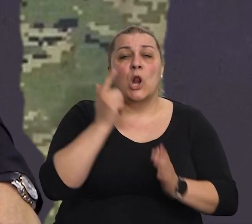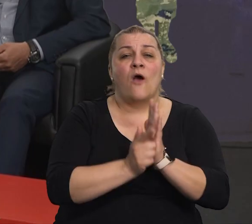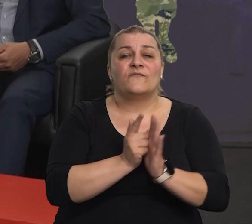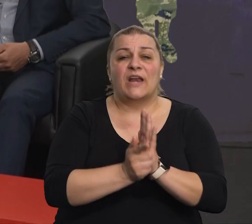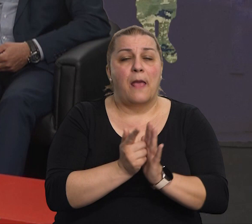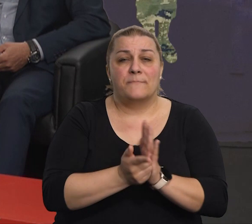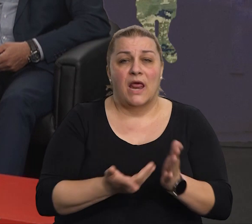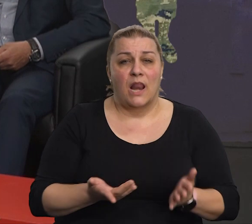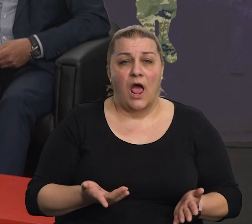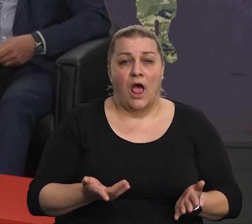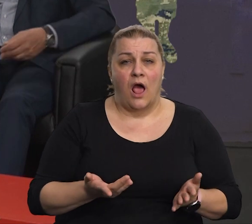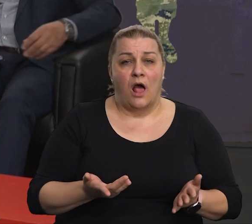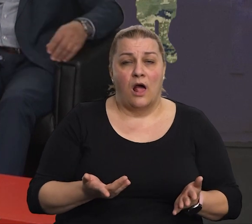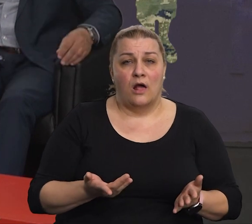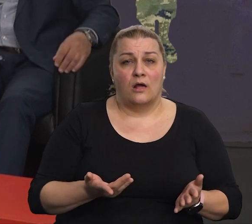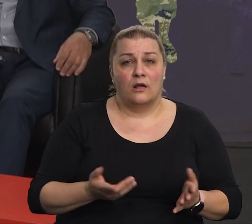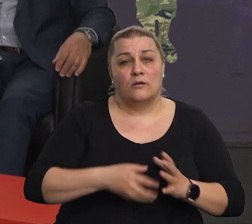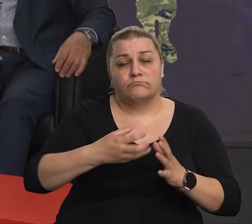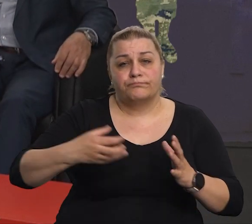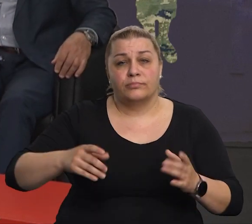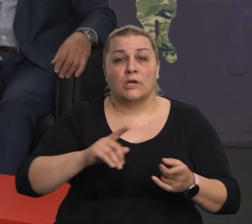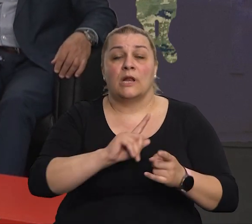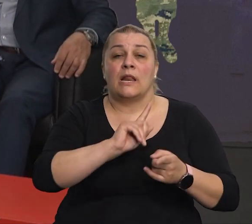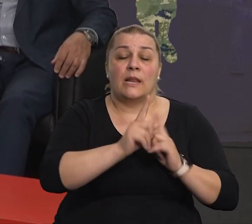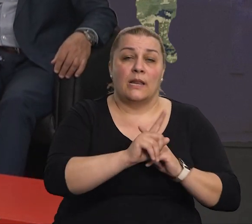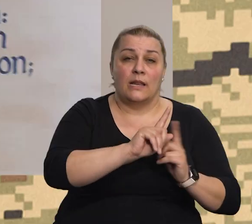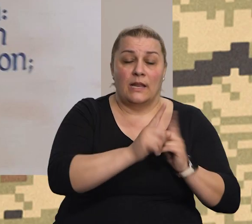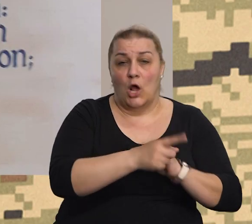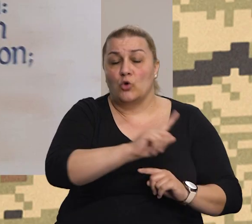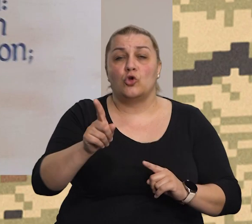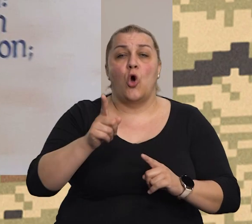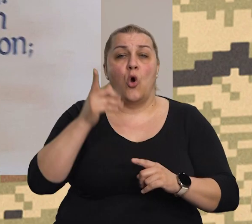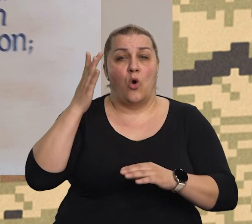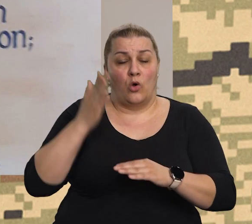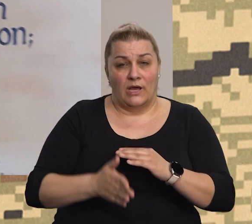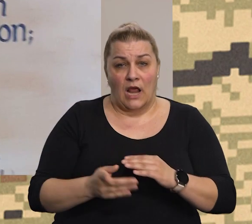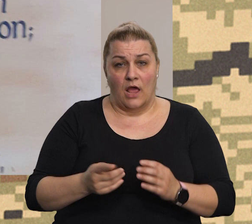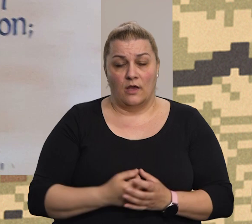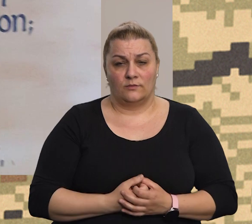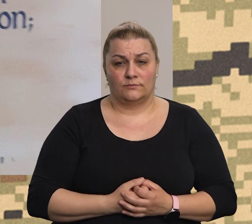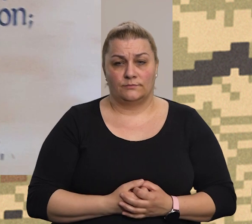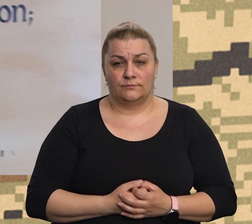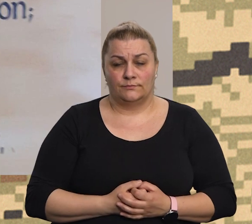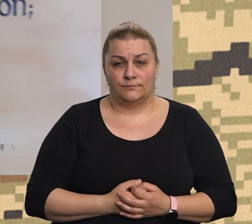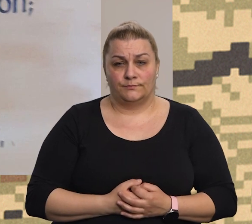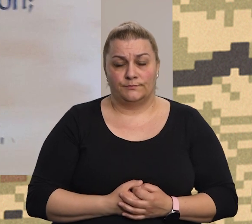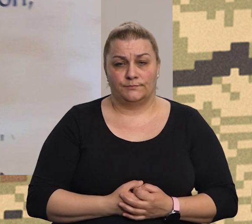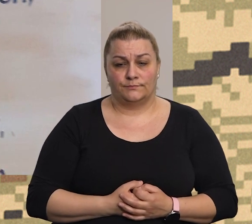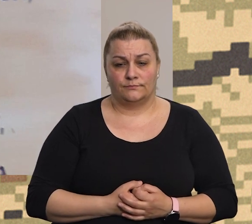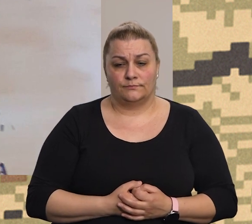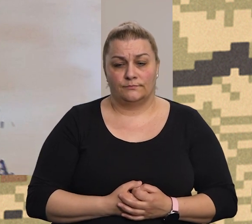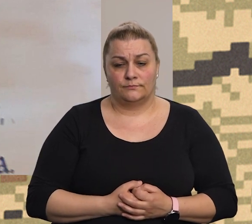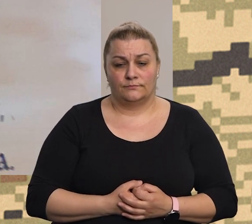za, nije bilo tamo nego je do okončanja, tada, nakon što smo u sve već